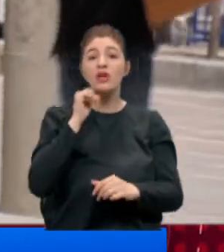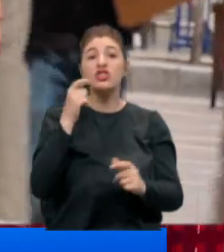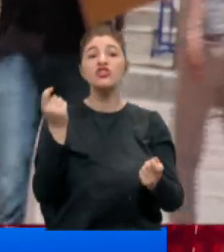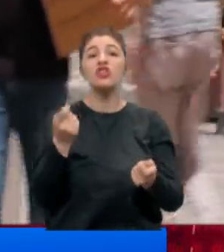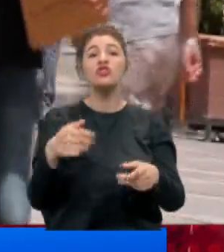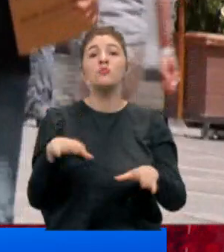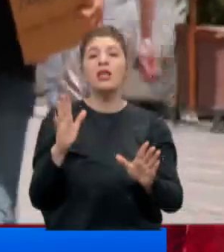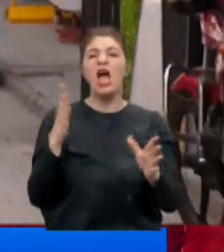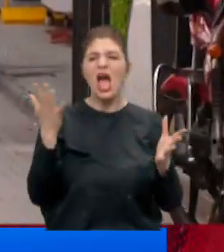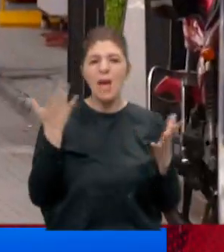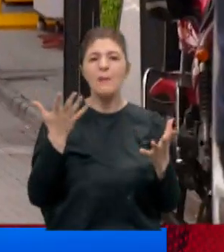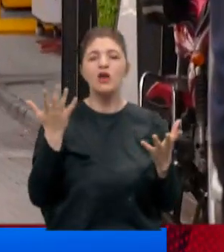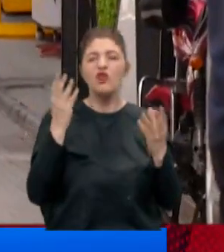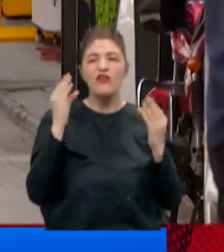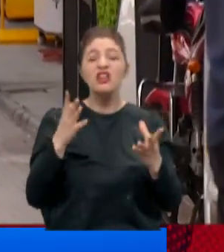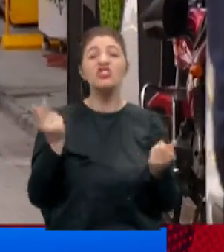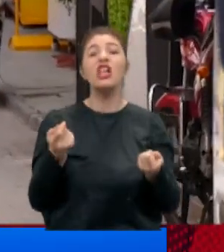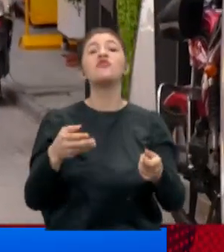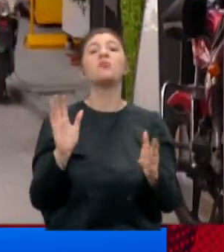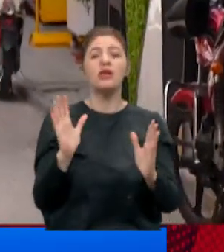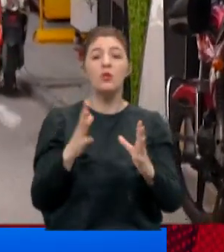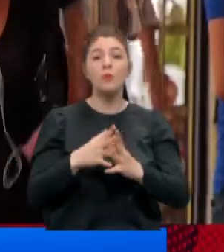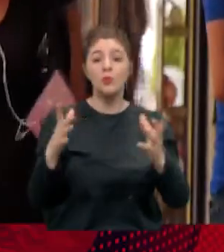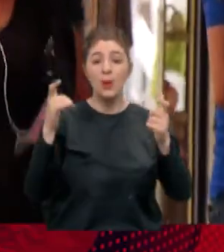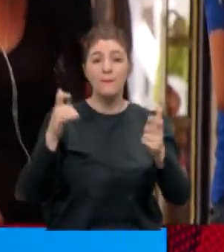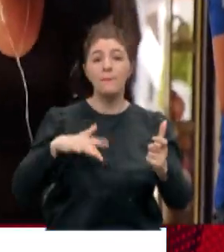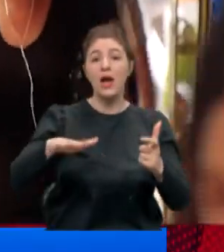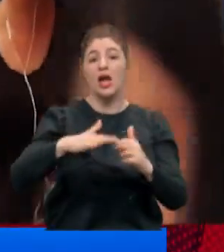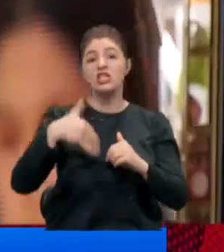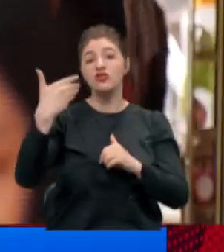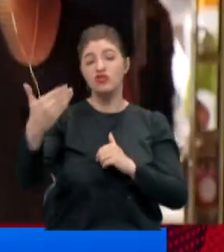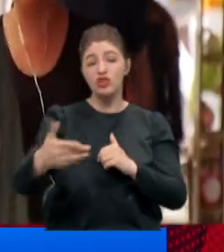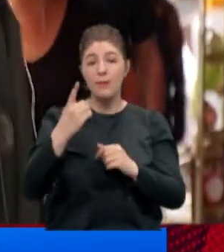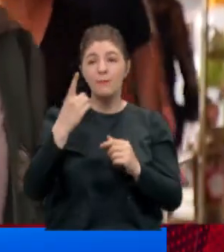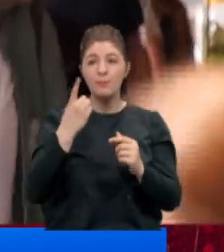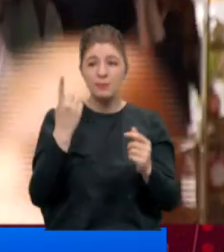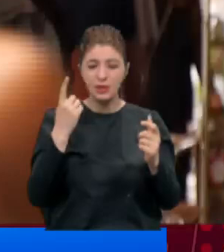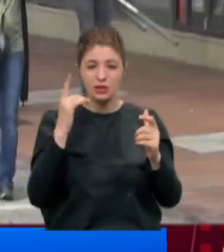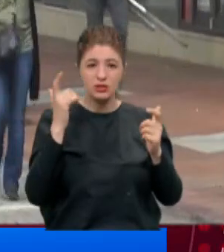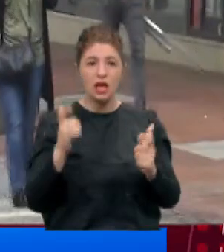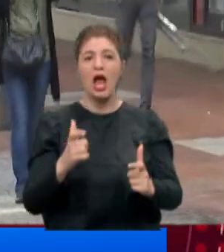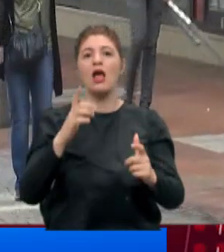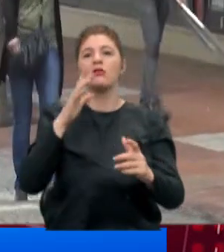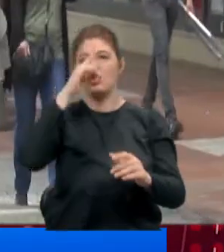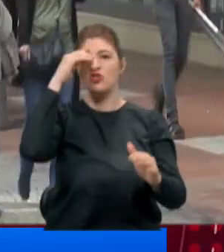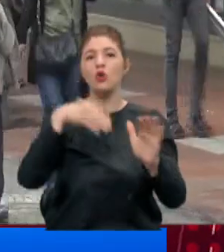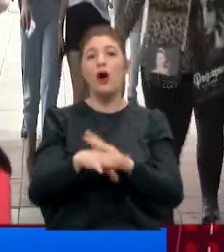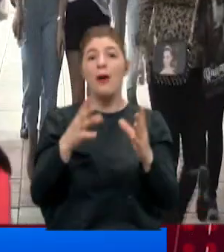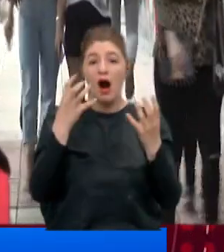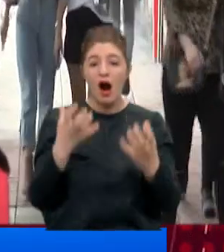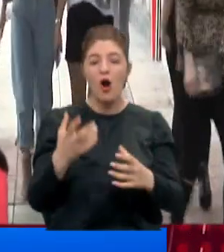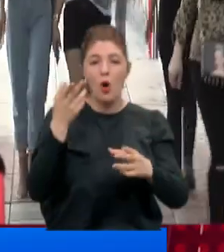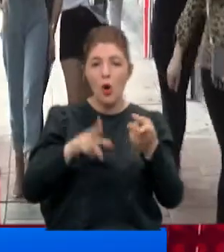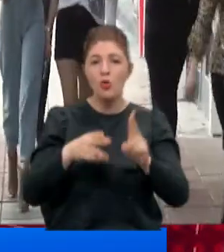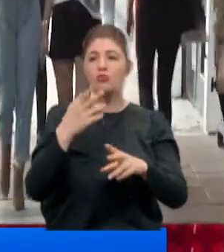çalışmadığı, epeyce çalışmadığı daha doğrusu büyük merkezler dışında bir pozisyonla yaza giriyoruz. Ama ağır vaka ve